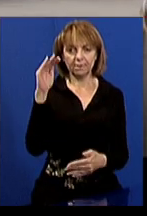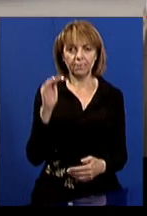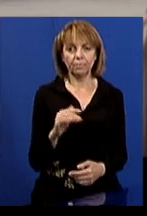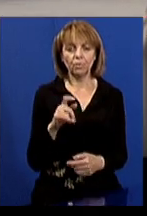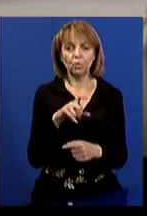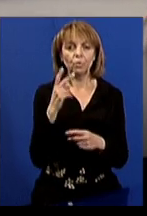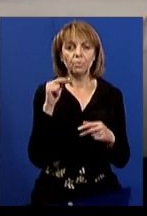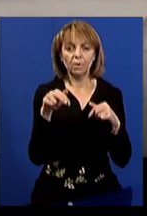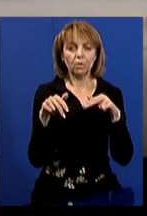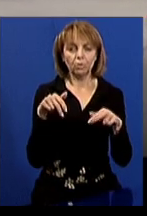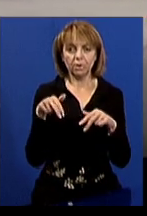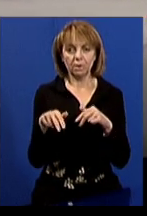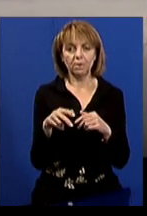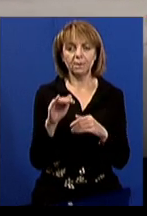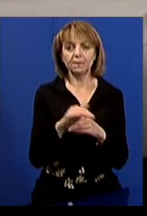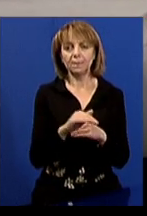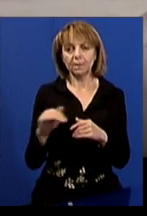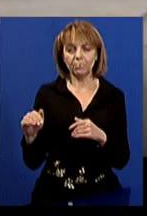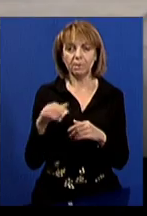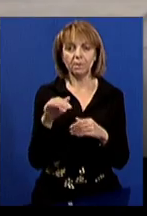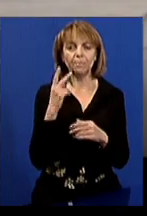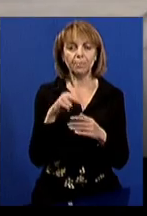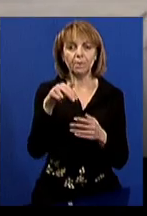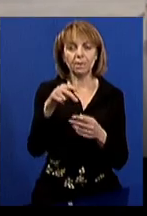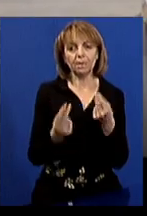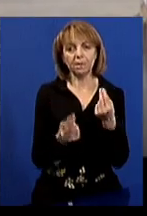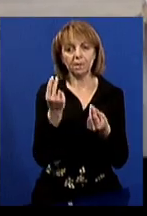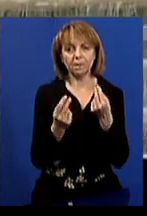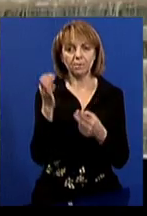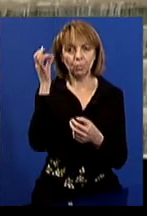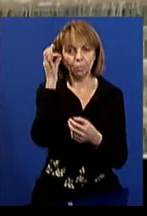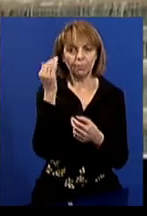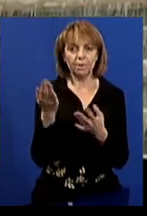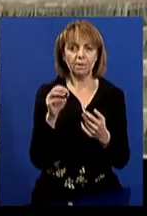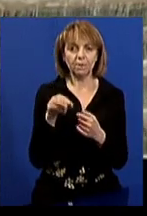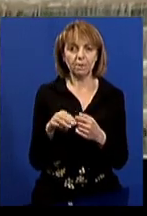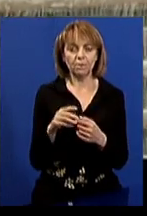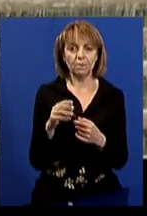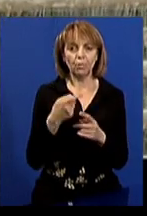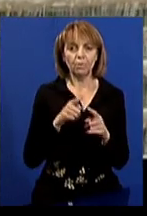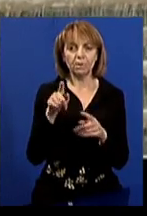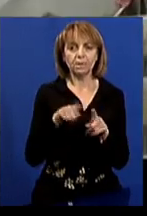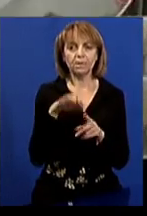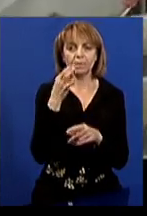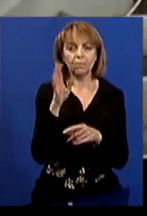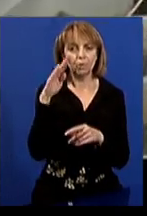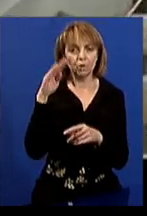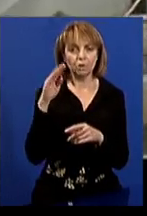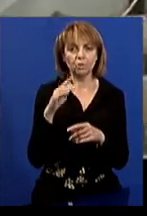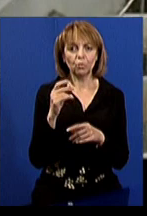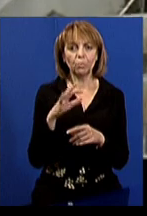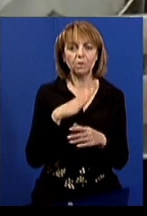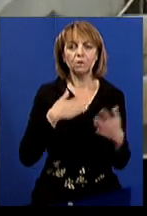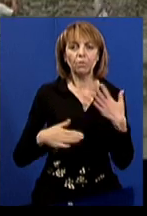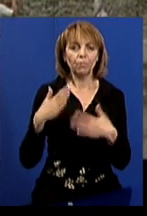Сюди люди приходили з дітьми, діти стрибали, гралися. Пам'ятаєте ви чи ні? По цій, так сказати, водичці. Скільки було